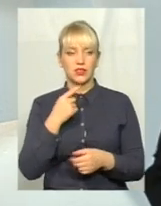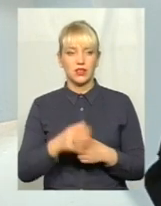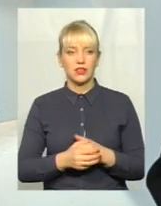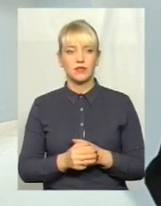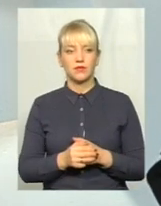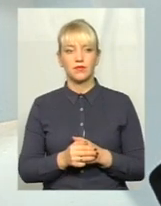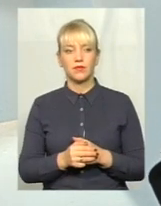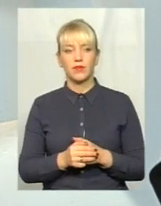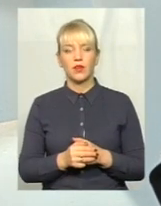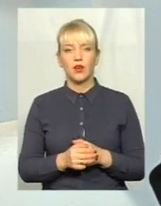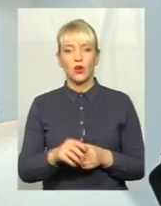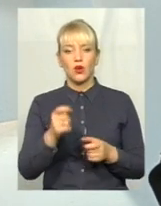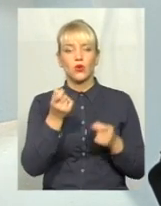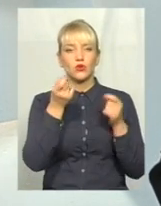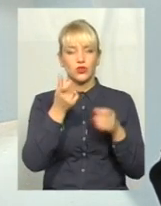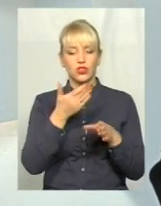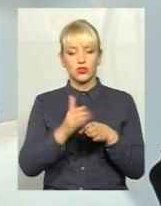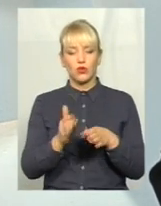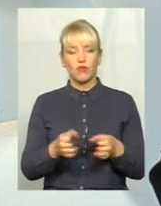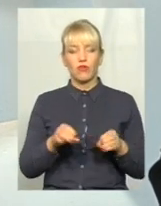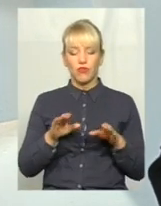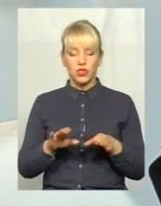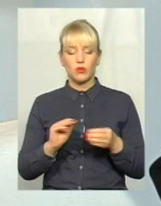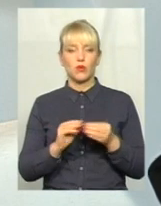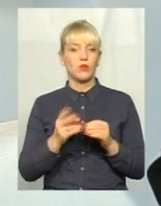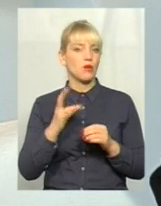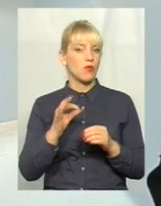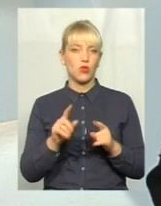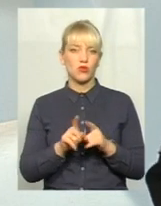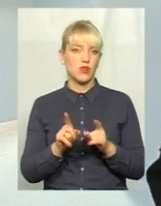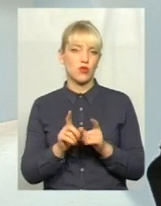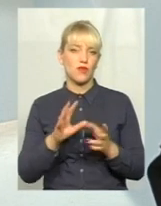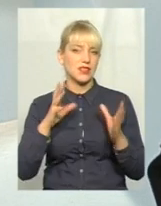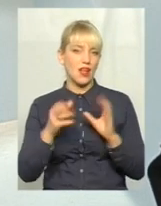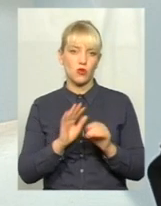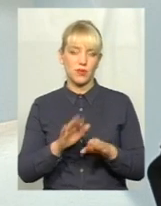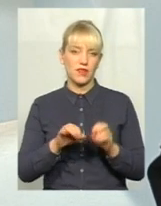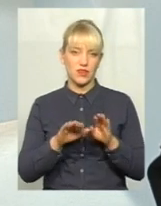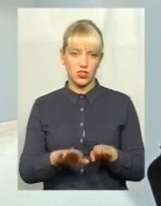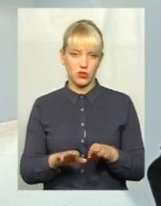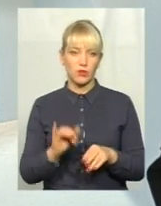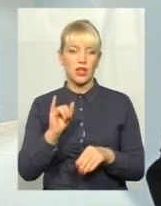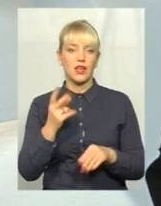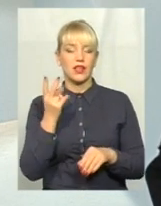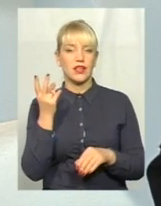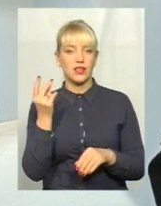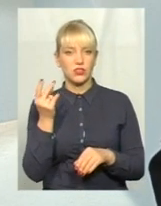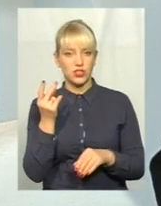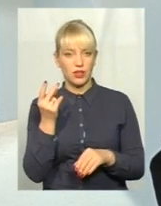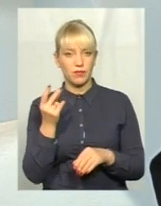Ми якось частково вирішимо цю проблему, але не вирішимо загалом. І інше